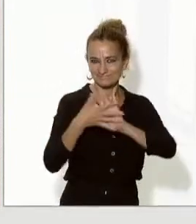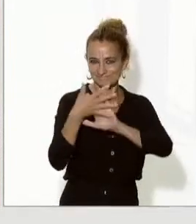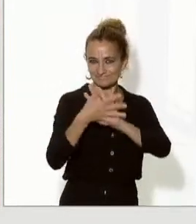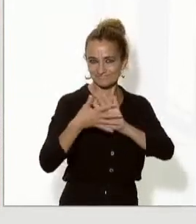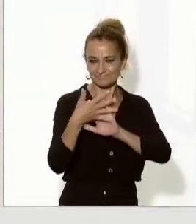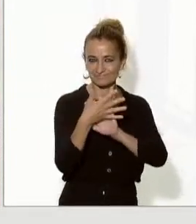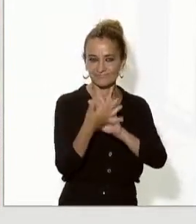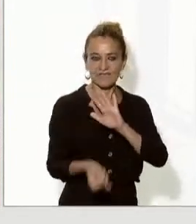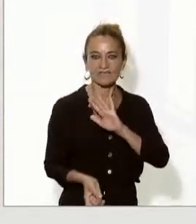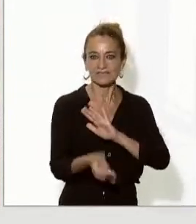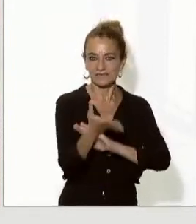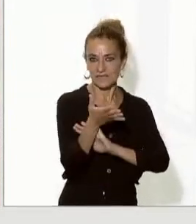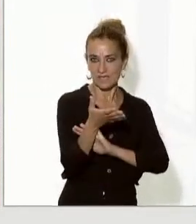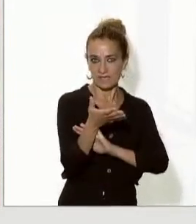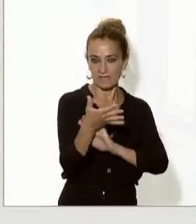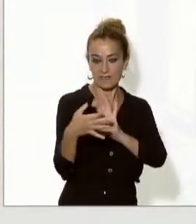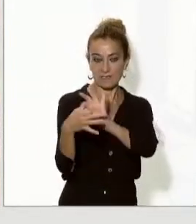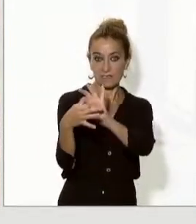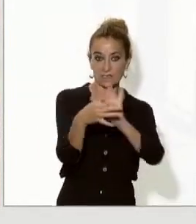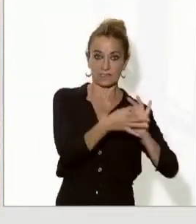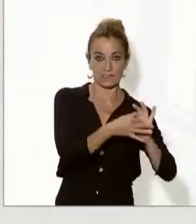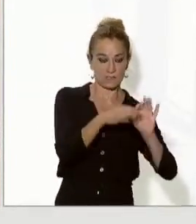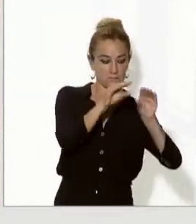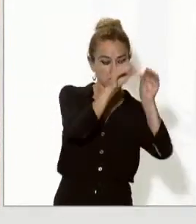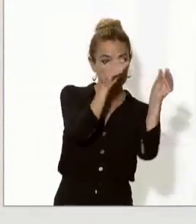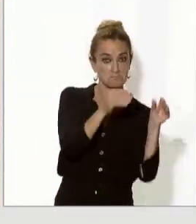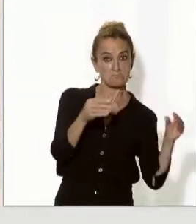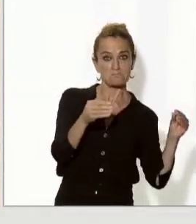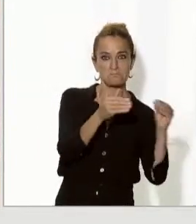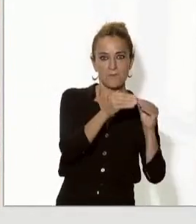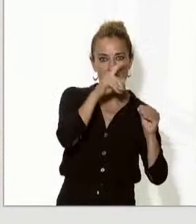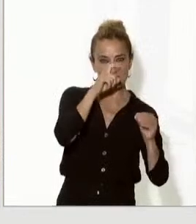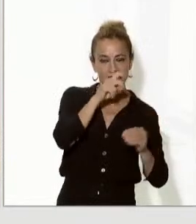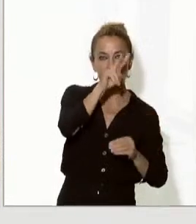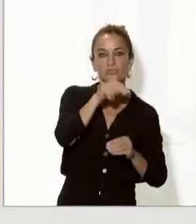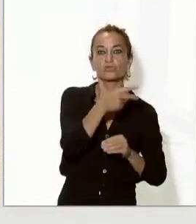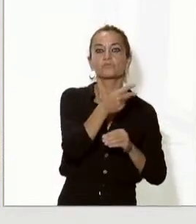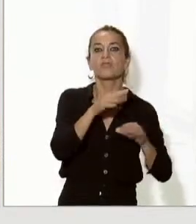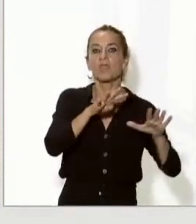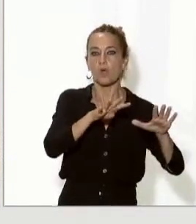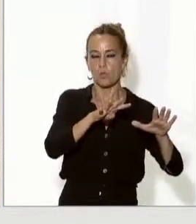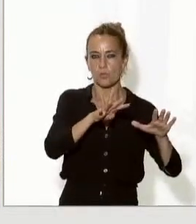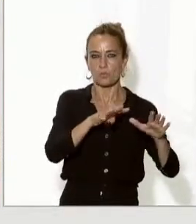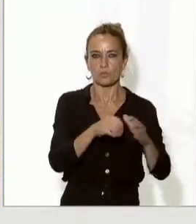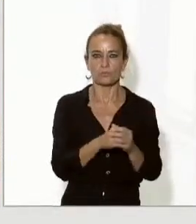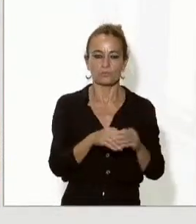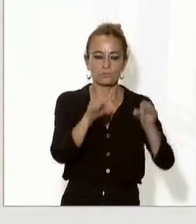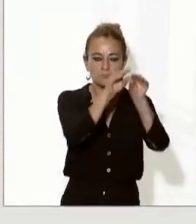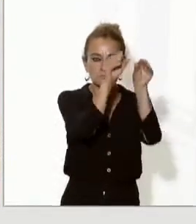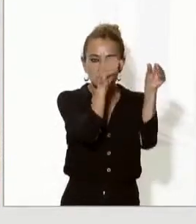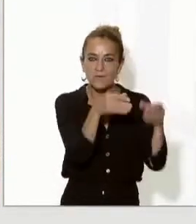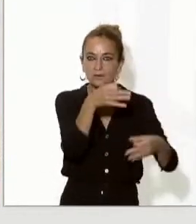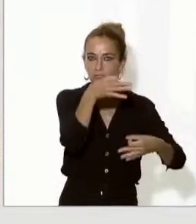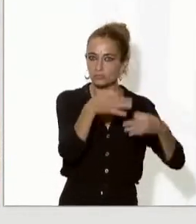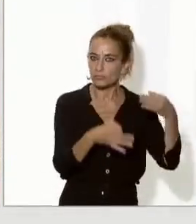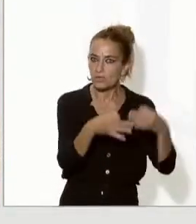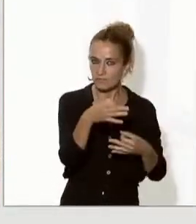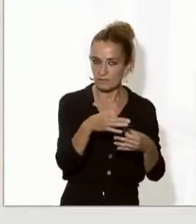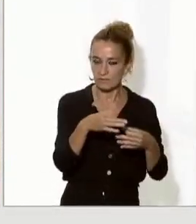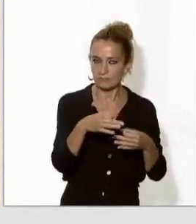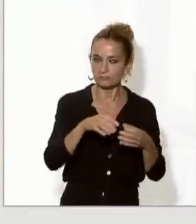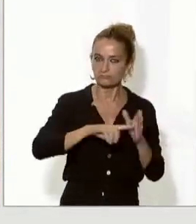marc que es va signar el 2009, que hem convingut que era un marc jurídic complet, suficient, prou general,